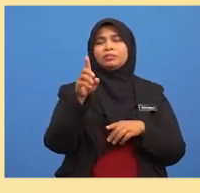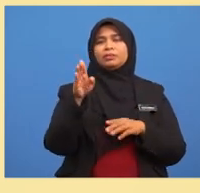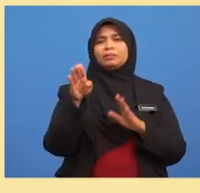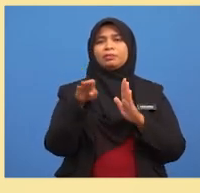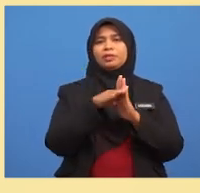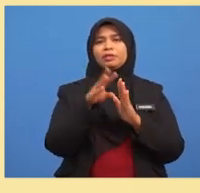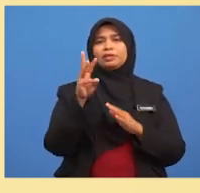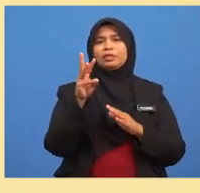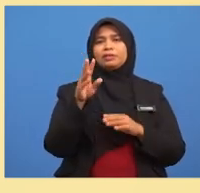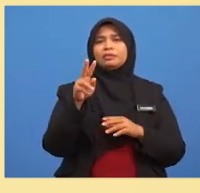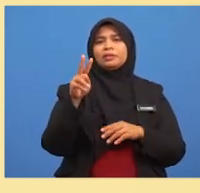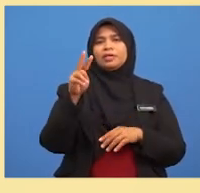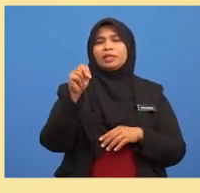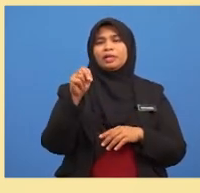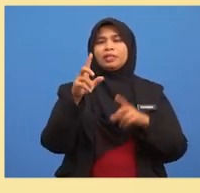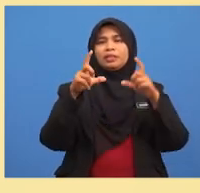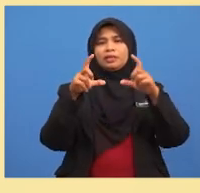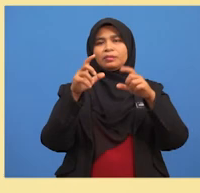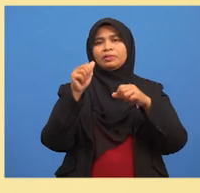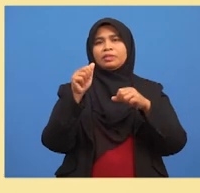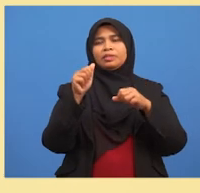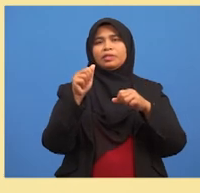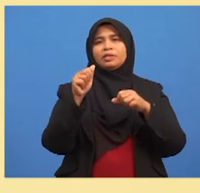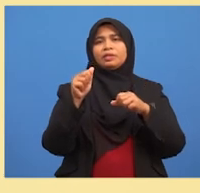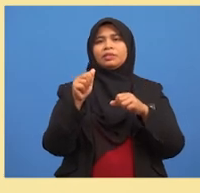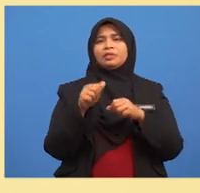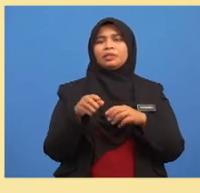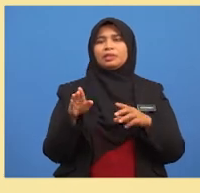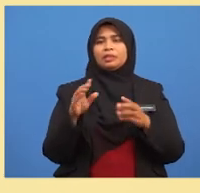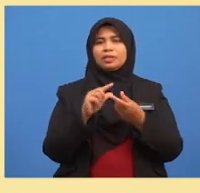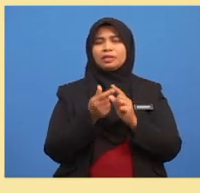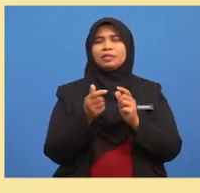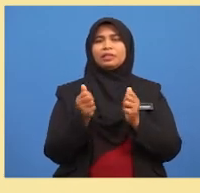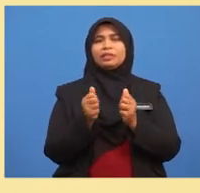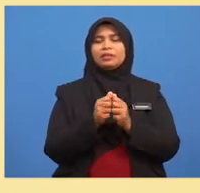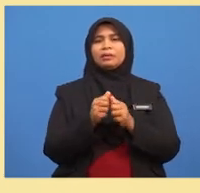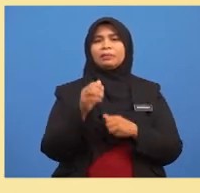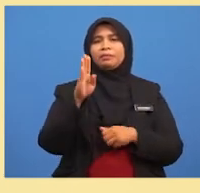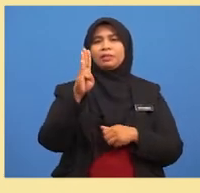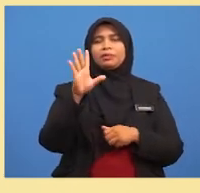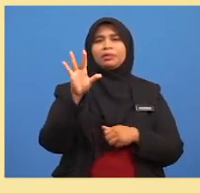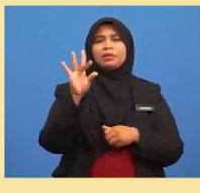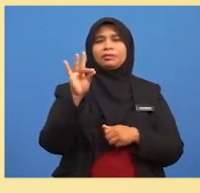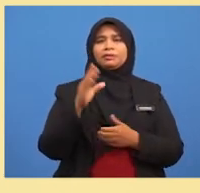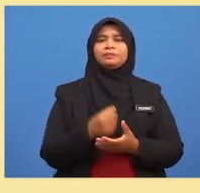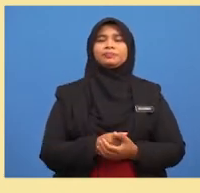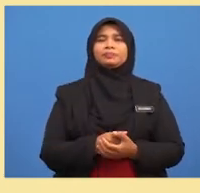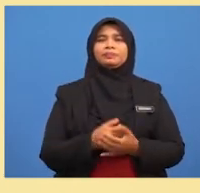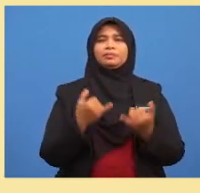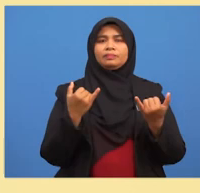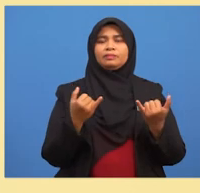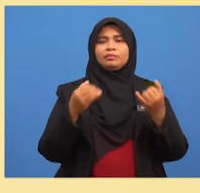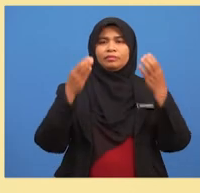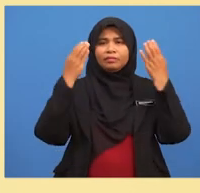N dalam kurungan S diganti dengan 48 Sekarang,